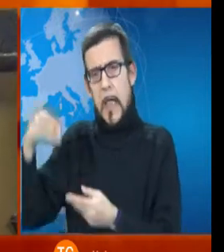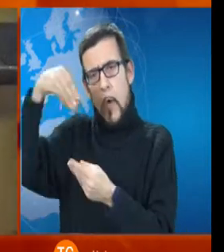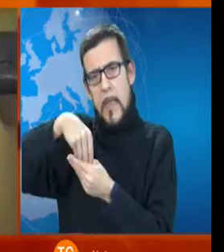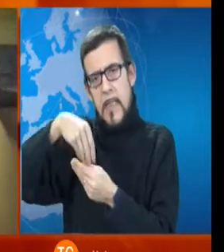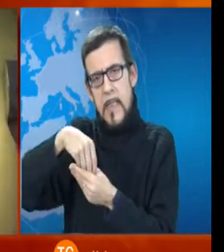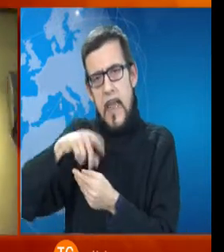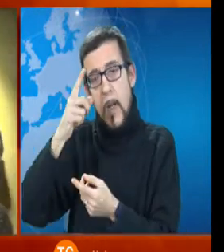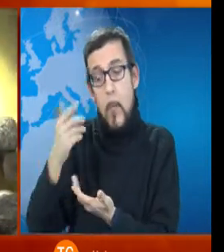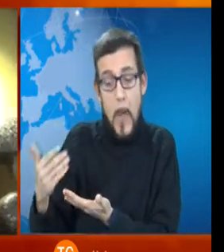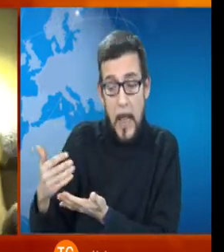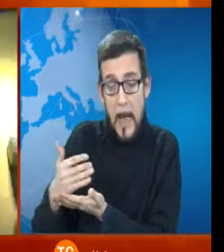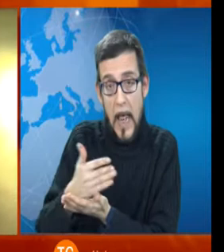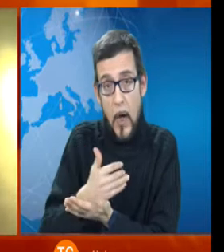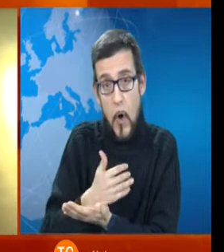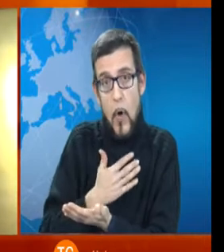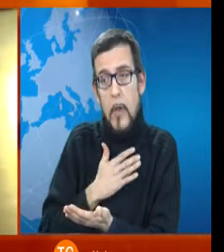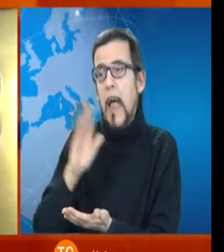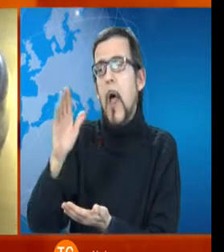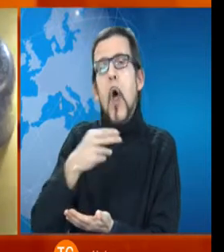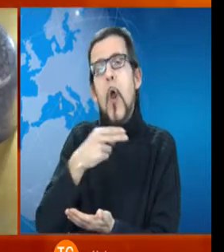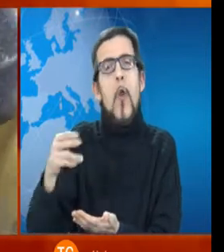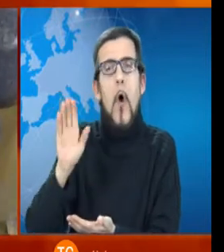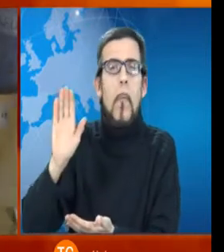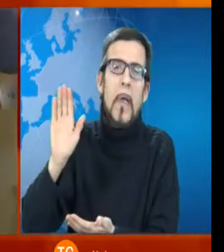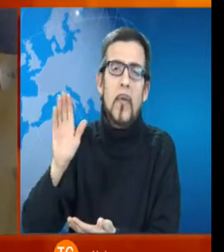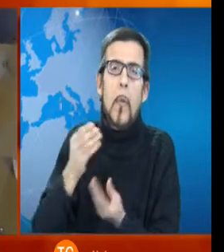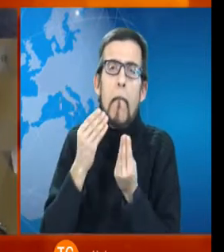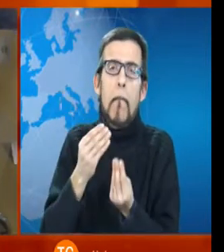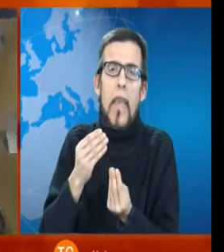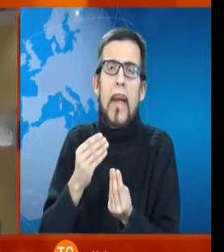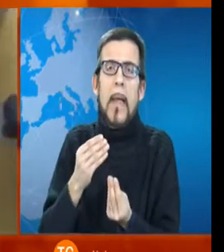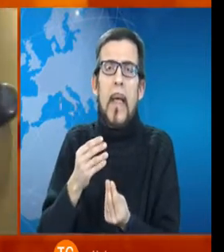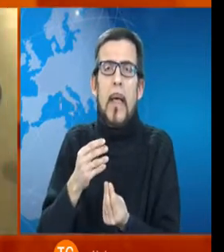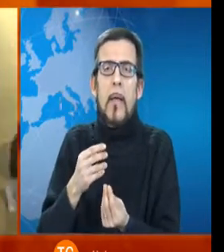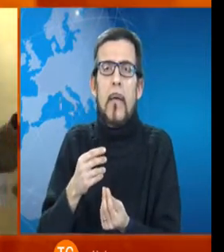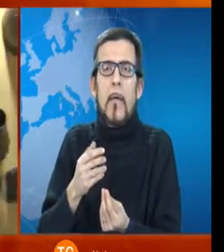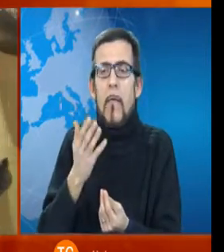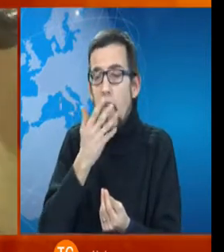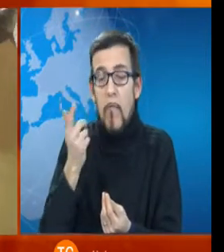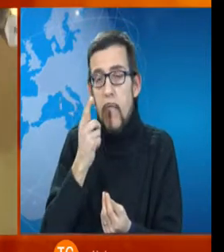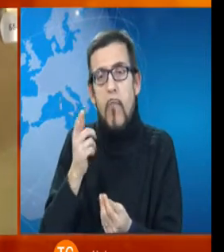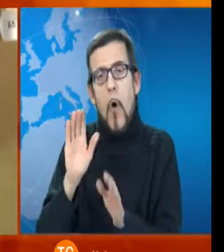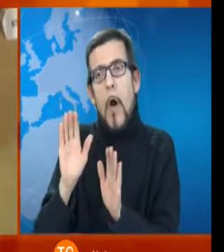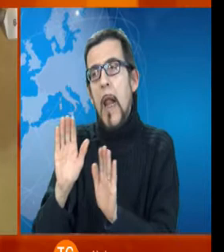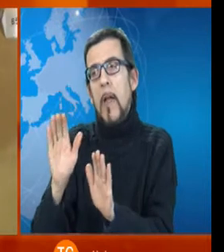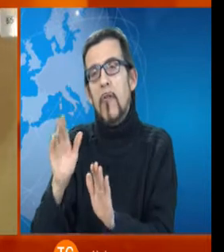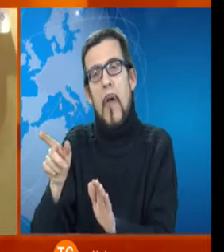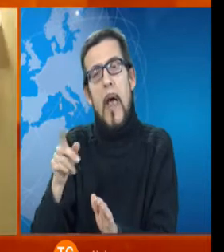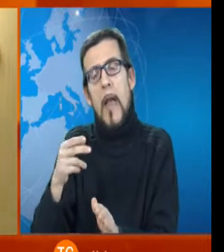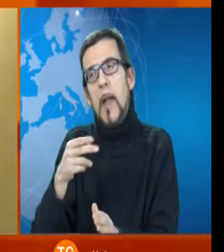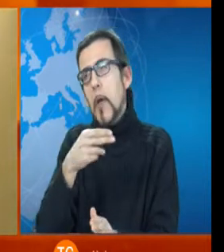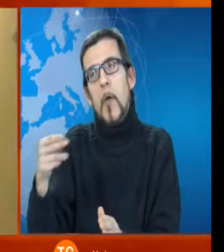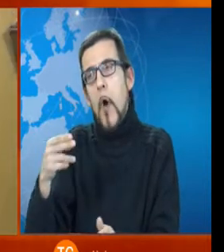raccolta a suo nome perché Stefano lo fa? innanzitutto vuole lasciare un segno del suo passaggio